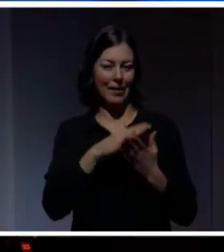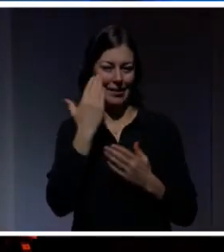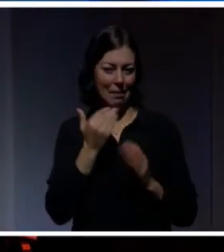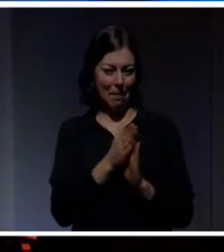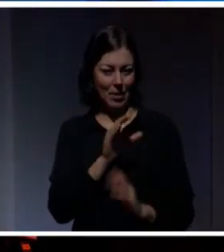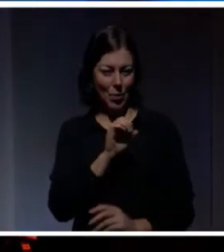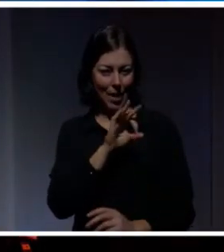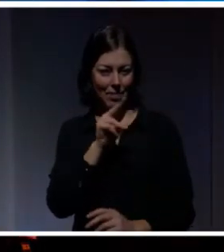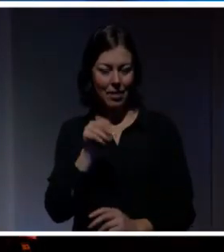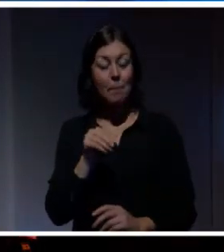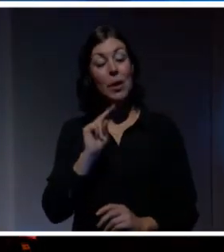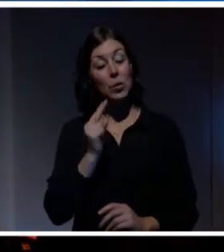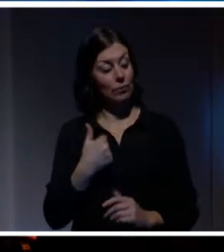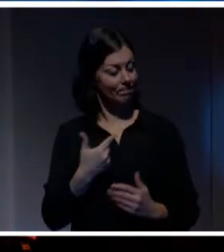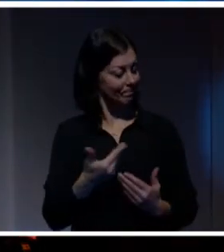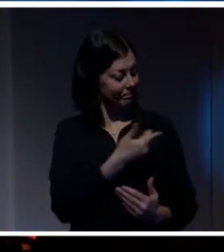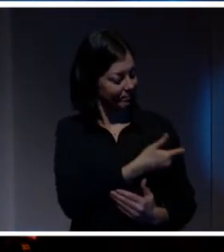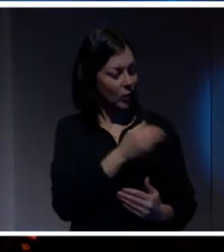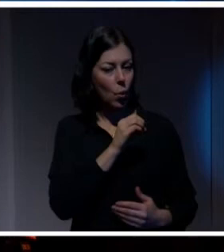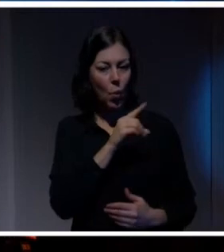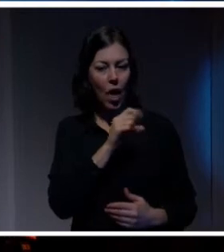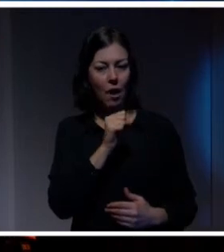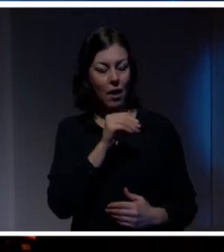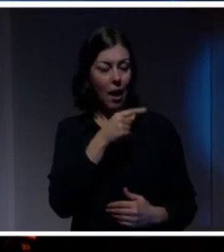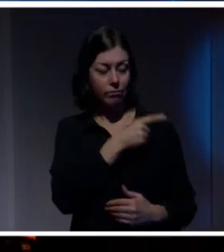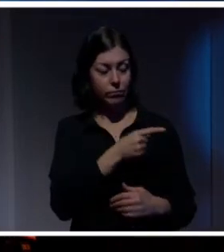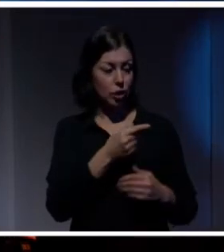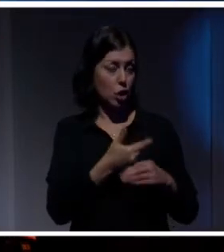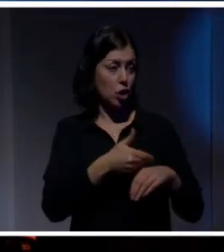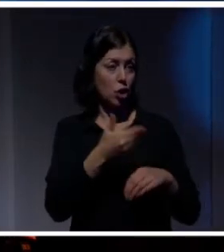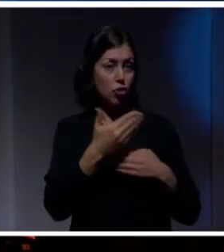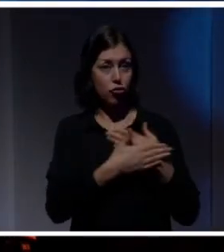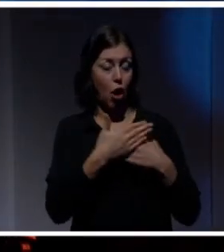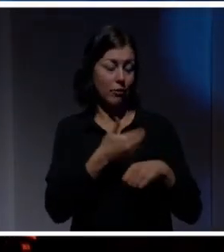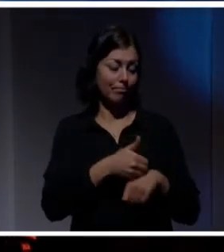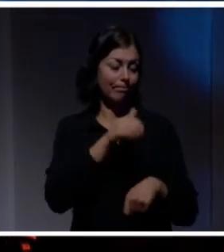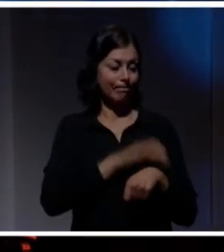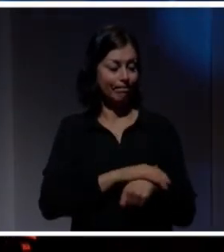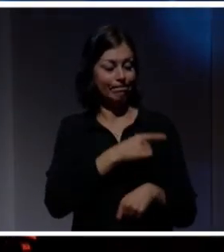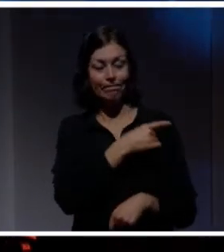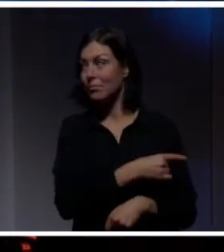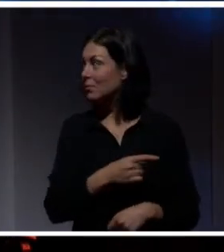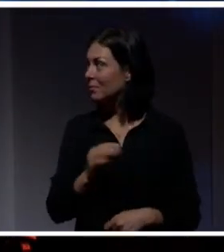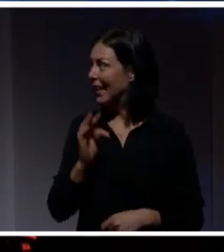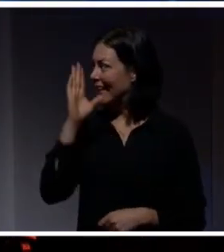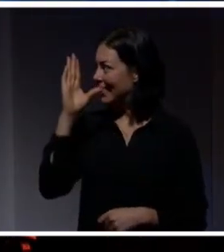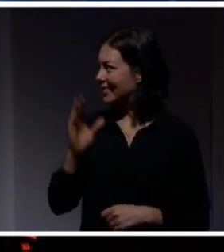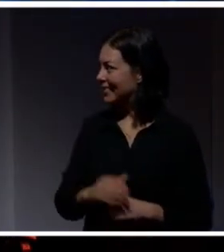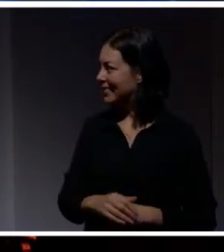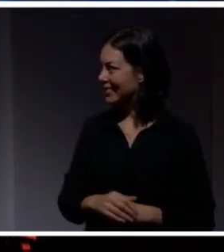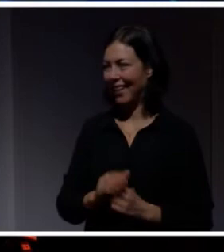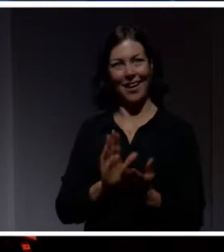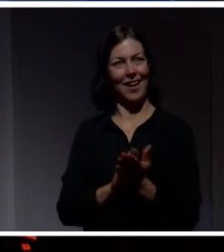jag står nu här med Olga Sten, ett datasnille. Hallå. Wow, en